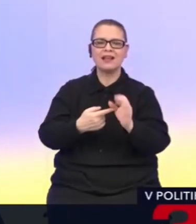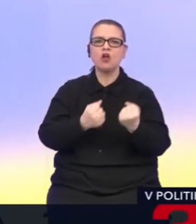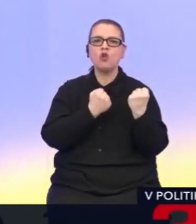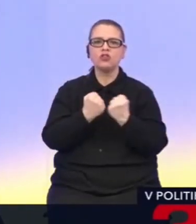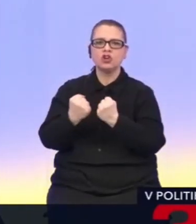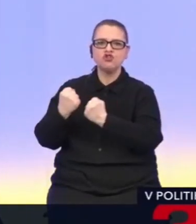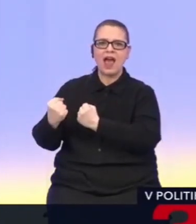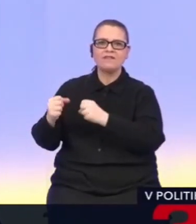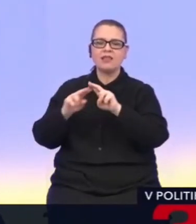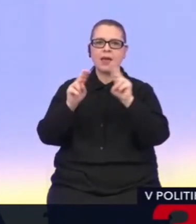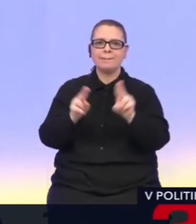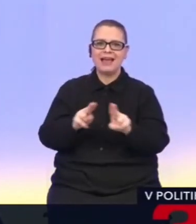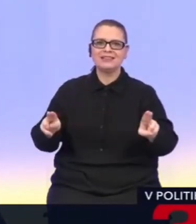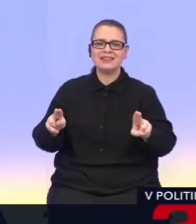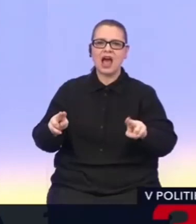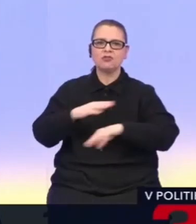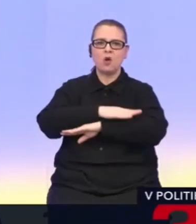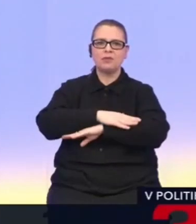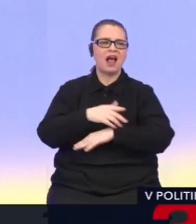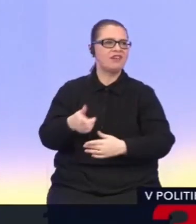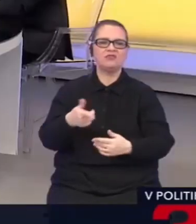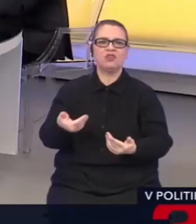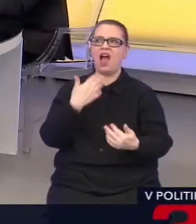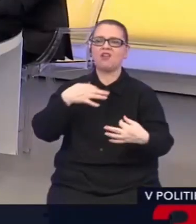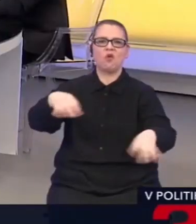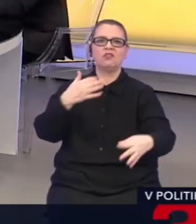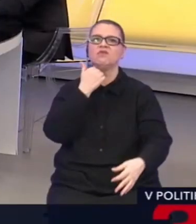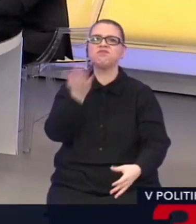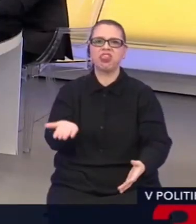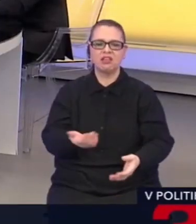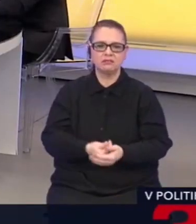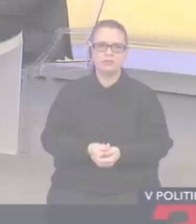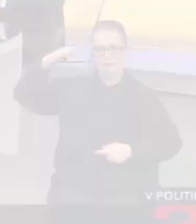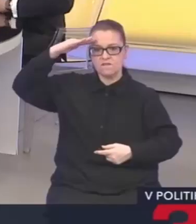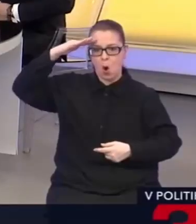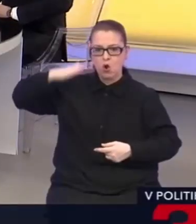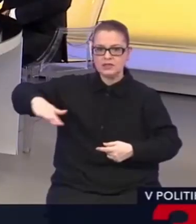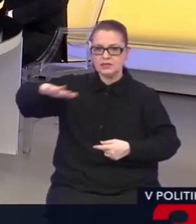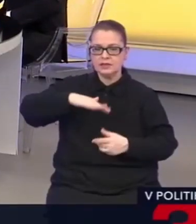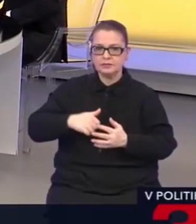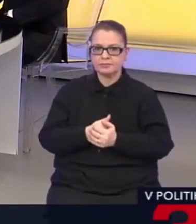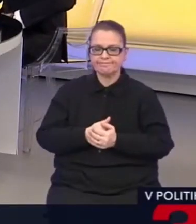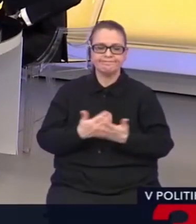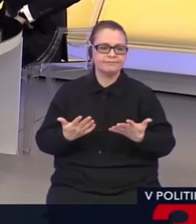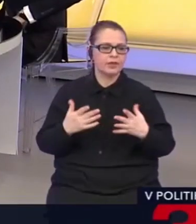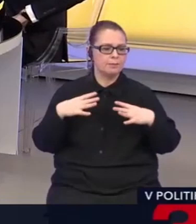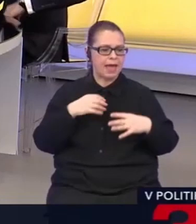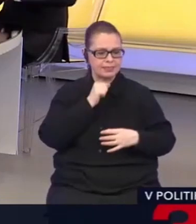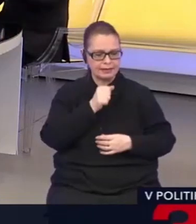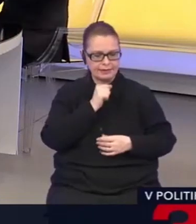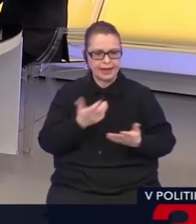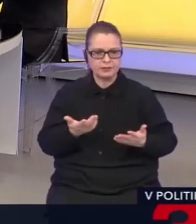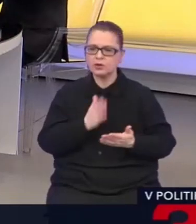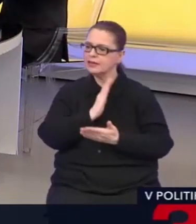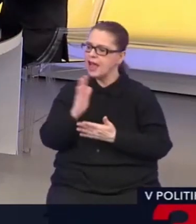medzinárodného práva je pre nich zdrav papiera, čo je pre Slovenskú republiku veľmi nebezpečné. Každá krajina má iný nejaký